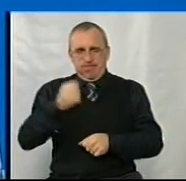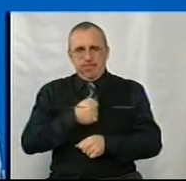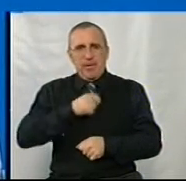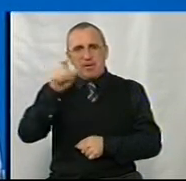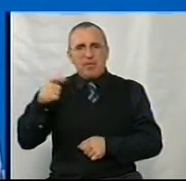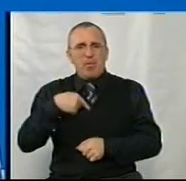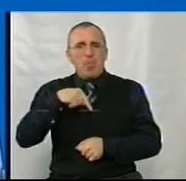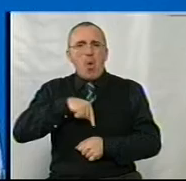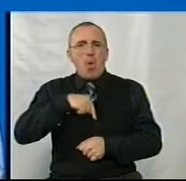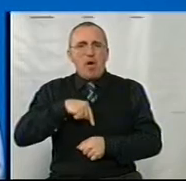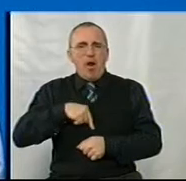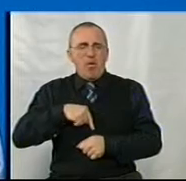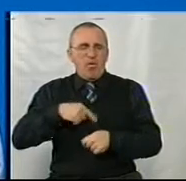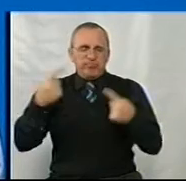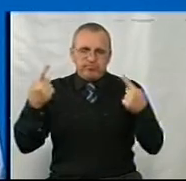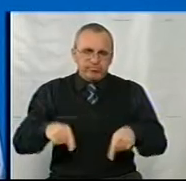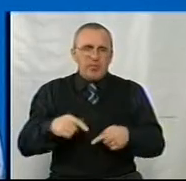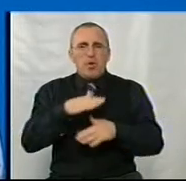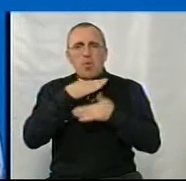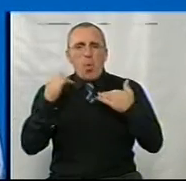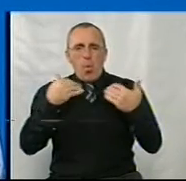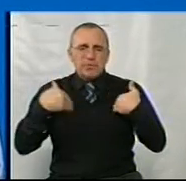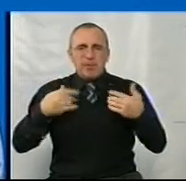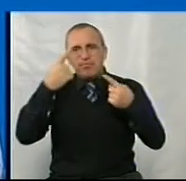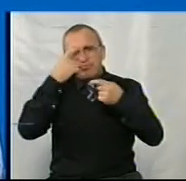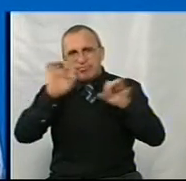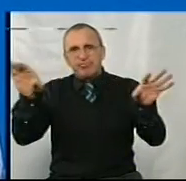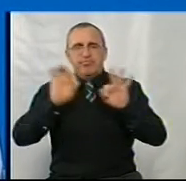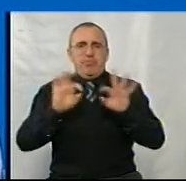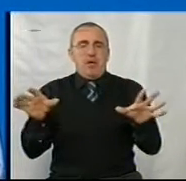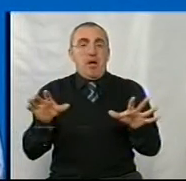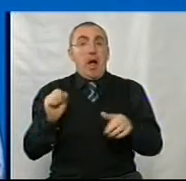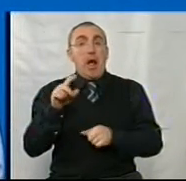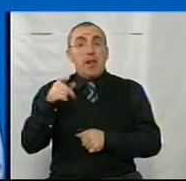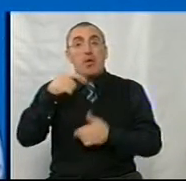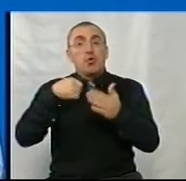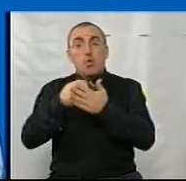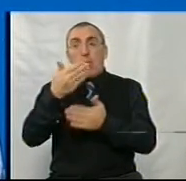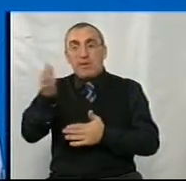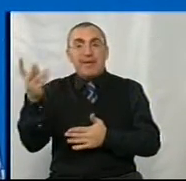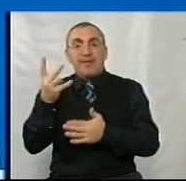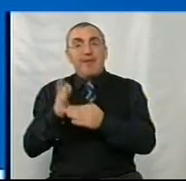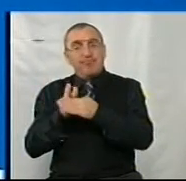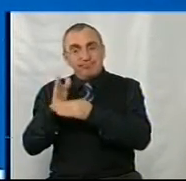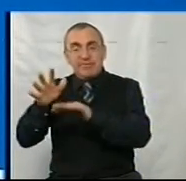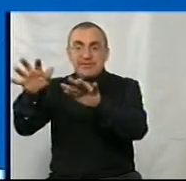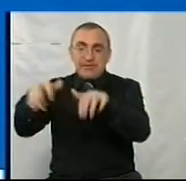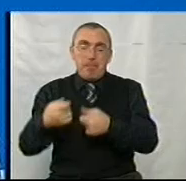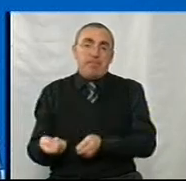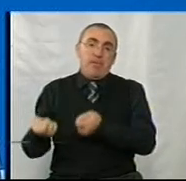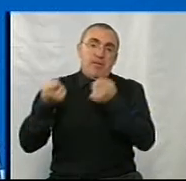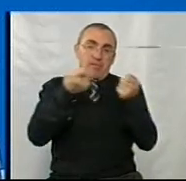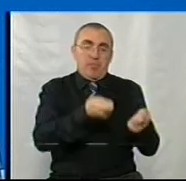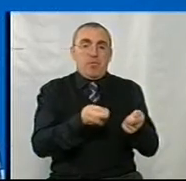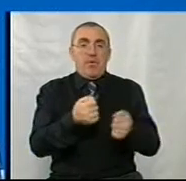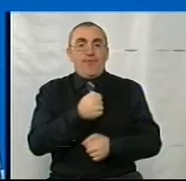морально подавлені і не хочуть про себе заявляти, лежать та що це, але до них треба приїхати, забрати і повезти, і,